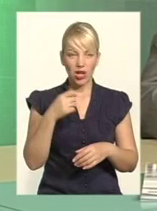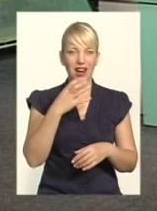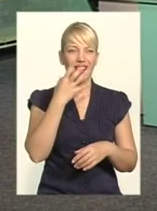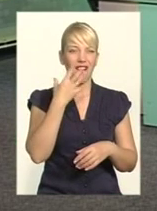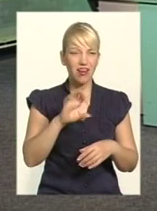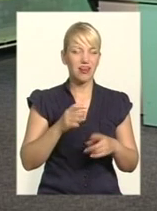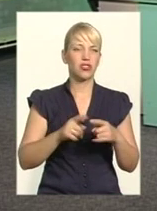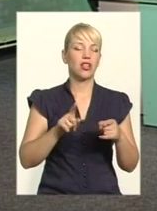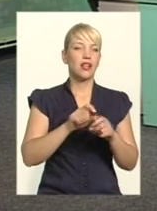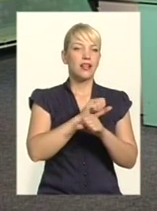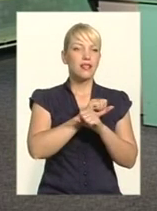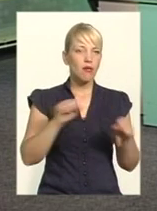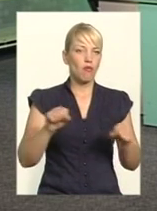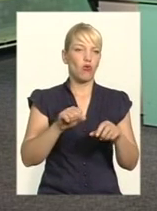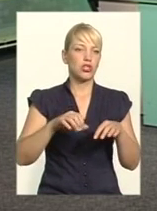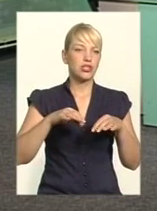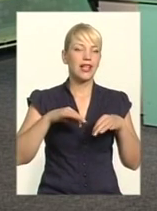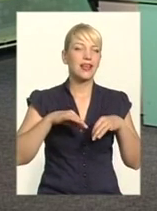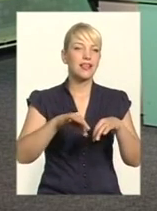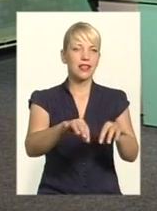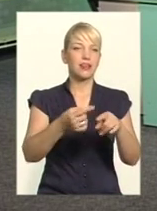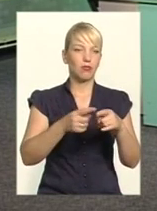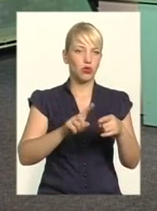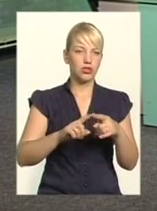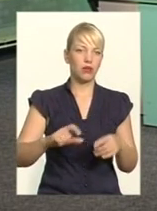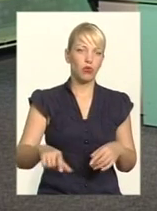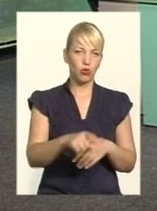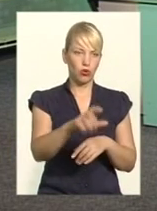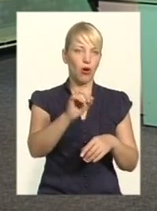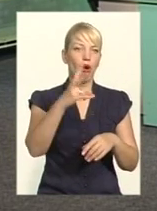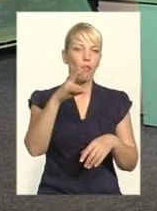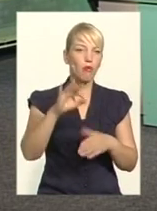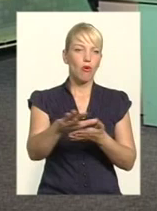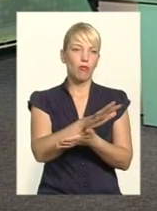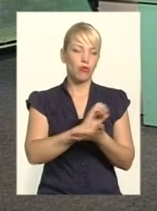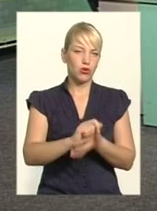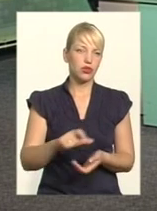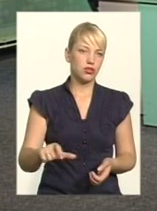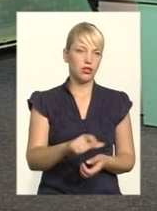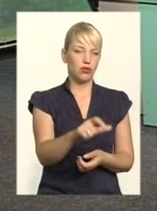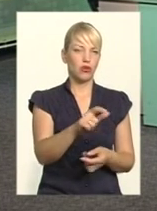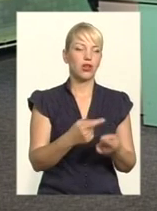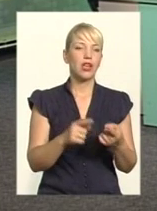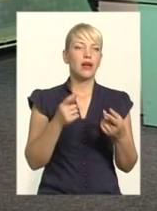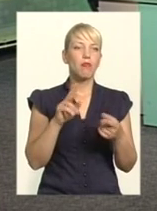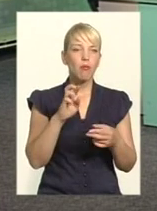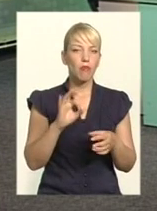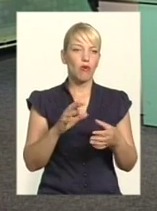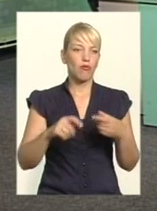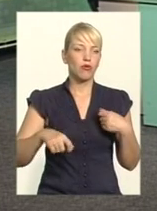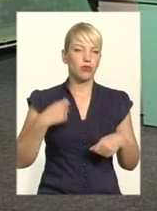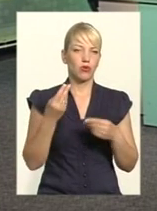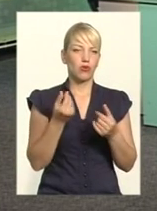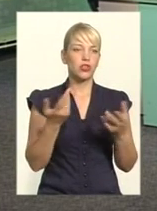тими дорогами, адже вони розбивають ті шляхи. І гроші, які навіть вкладаються в той ямковий ремонт, чи навіть